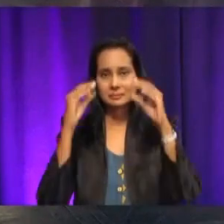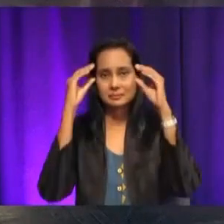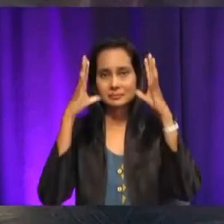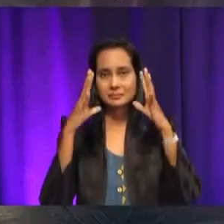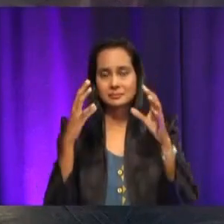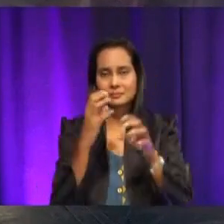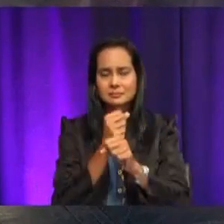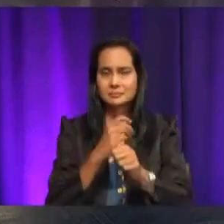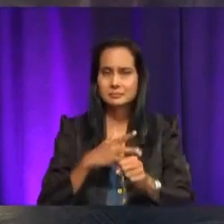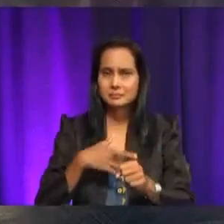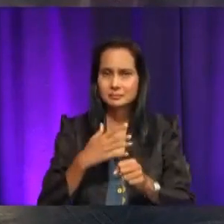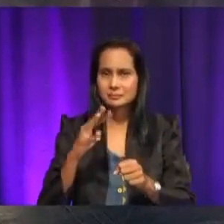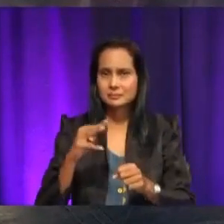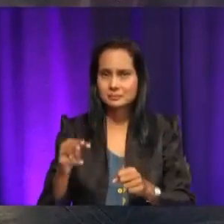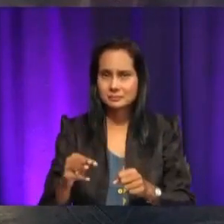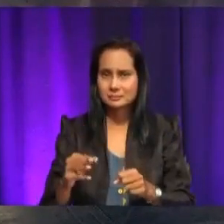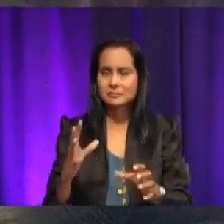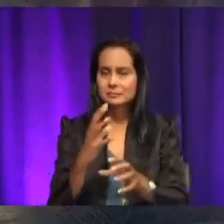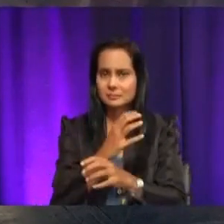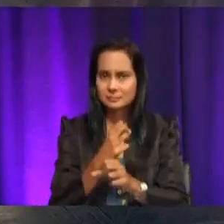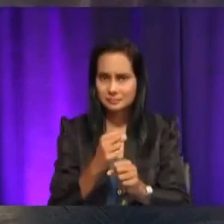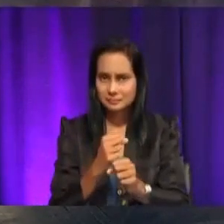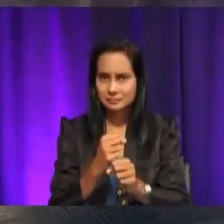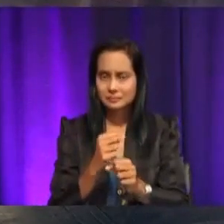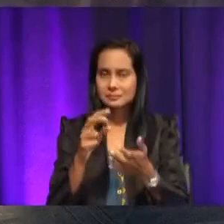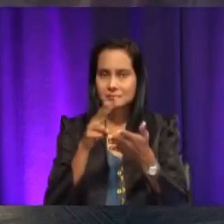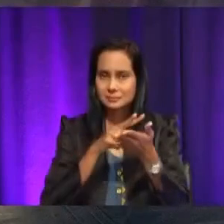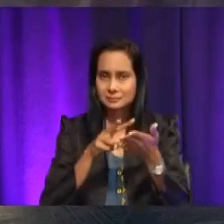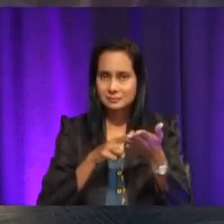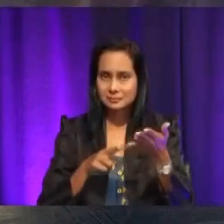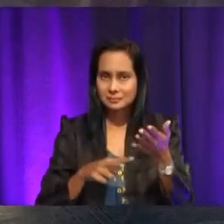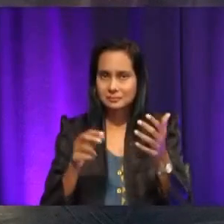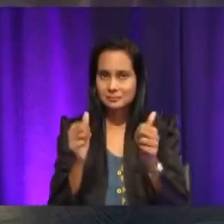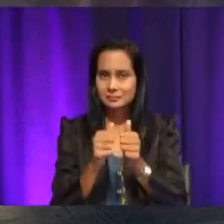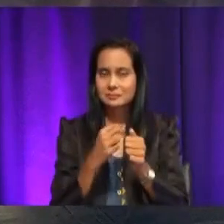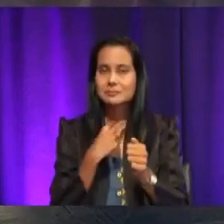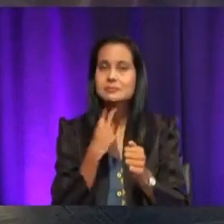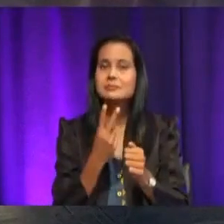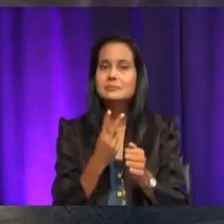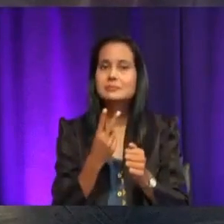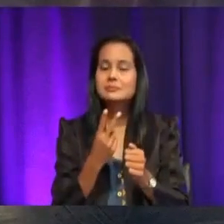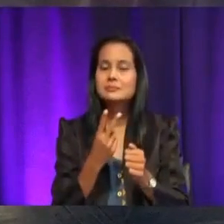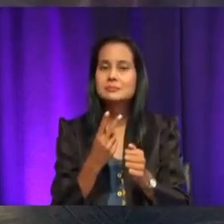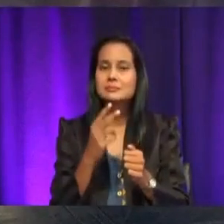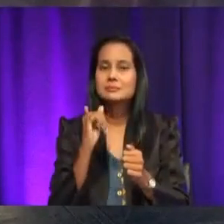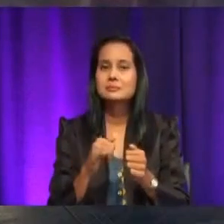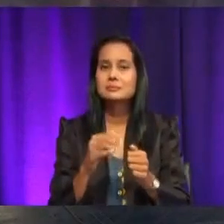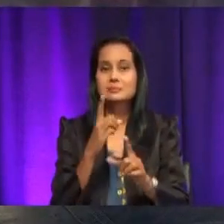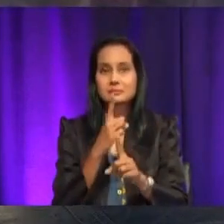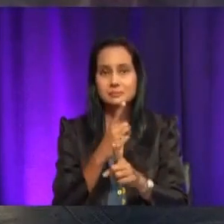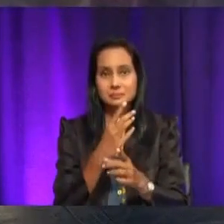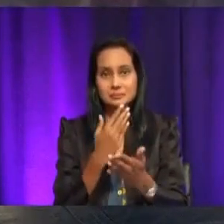merasakan yang murid-murid pada hari ini dapat membaca dengan sebutan dan intonasi yang baik.